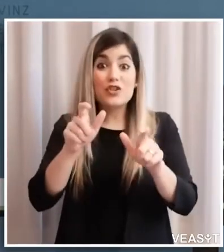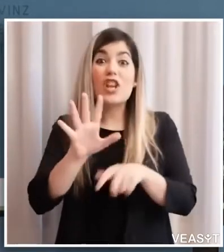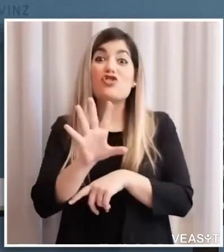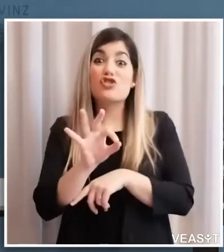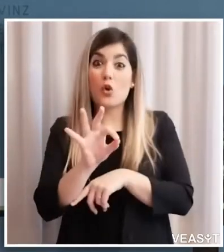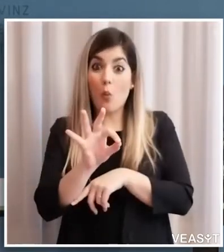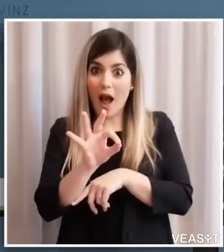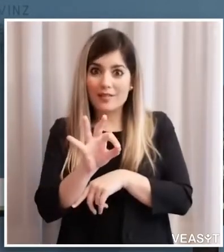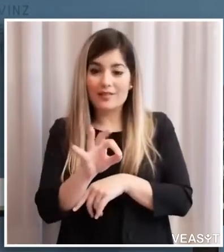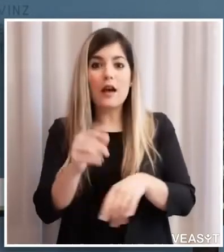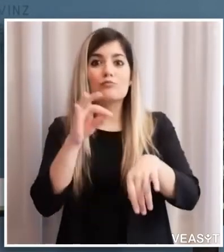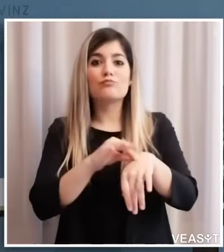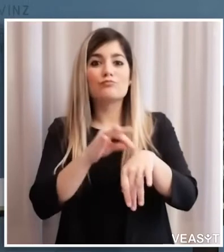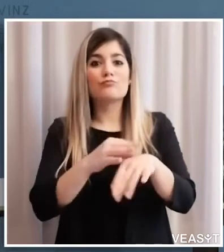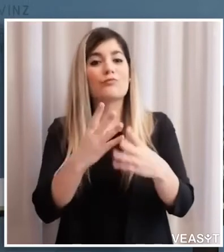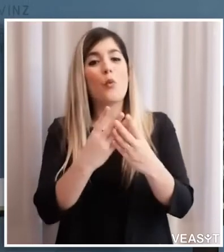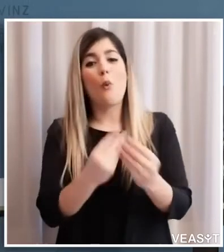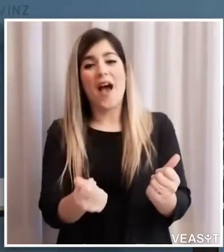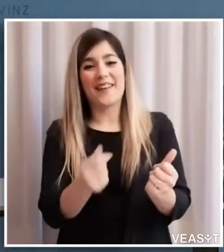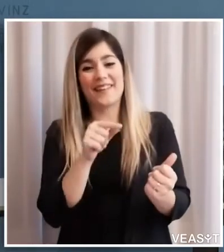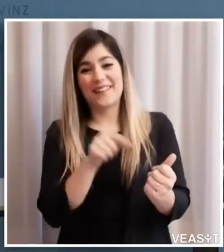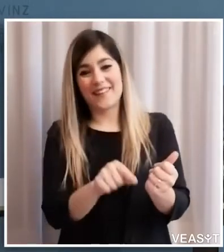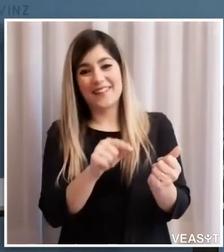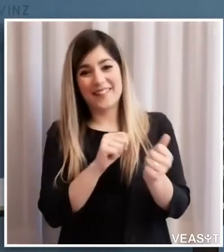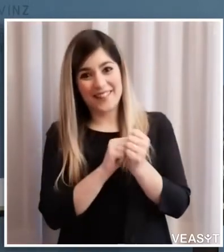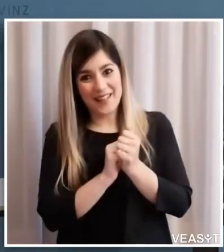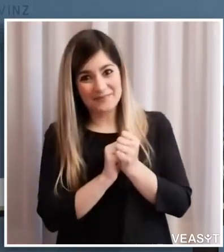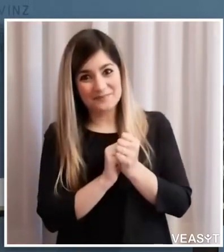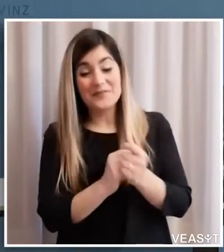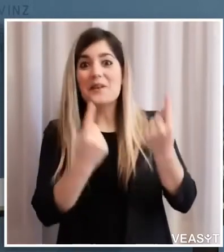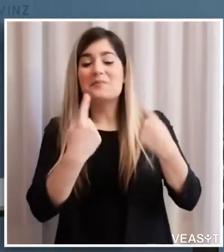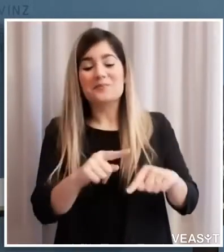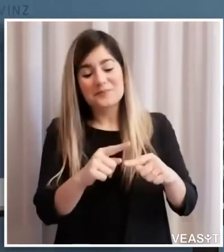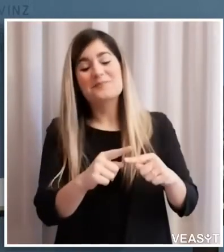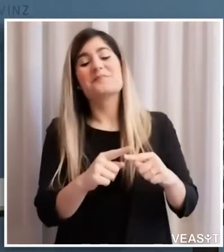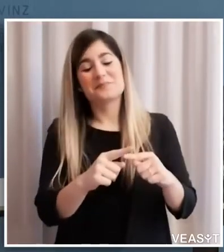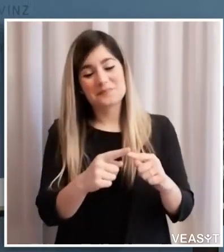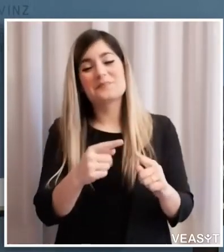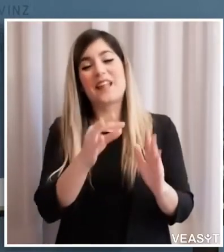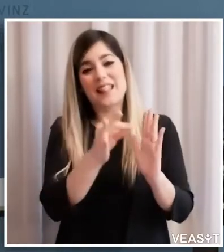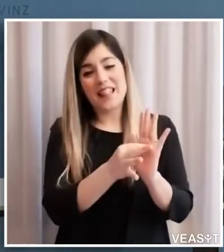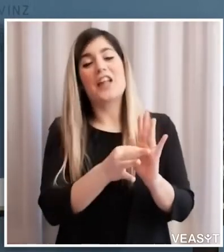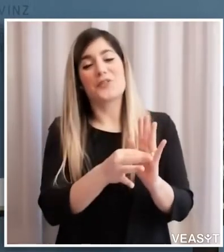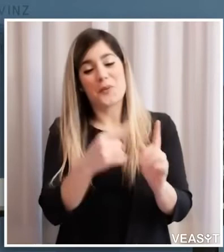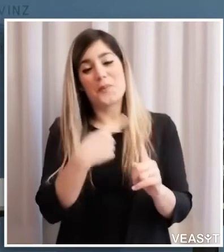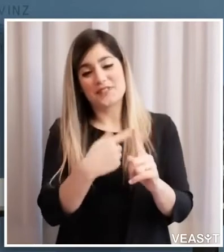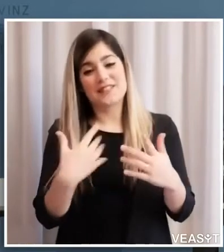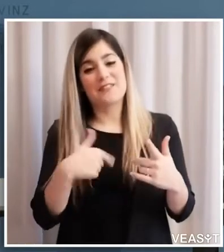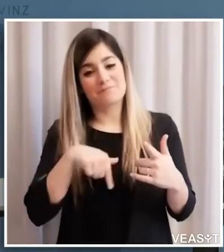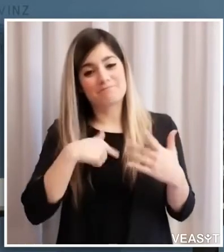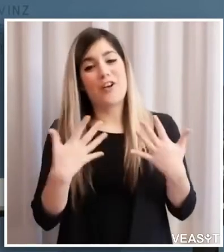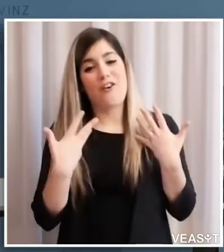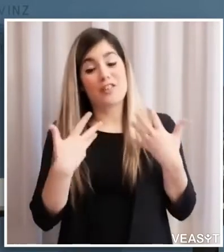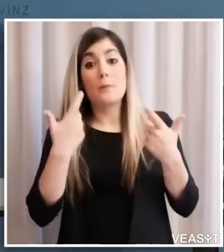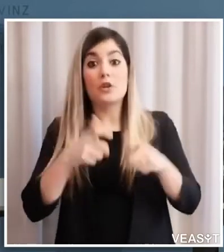dalla malattia Covid-19 e anche questo sicuramente è un dato molto positivo, che il numero dei